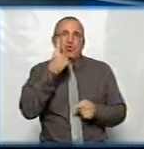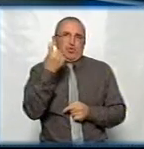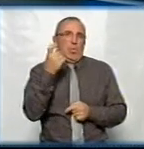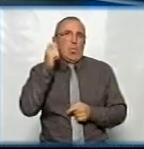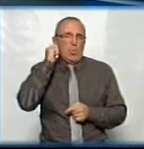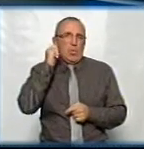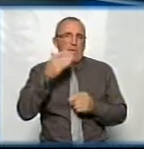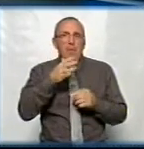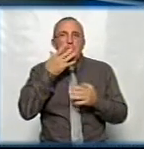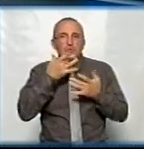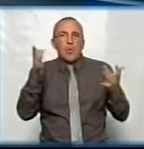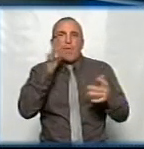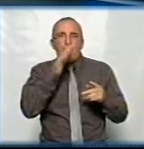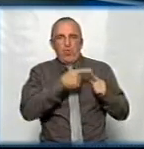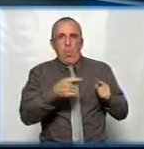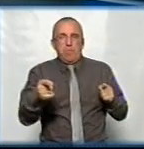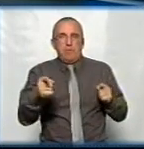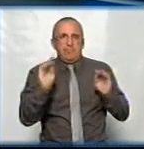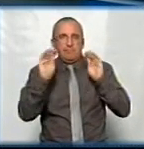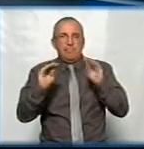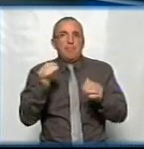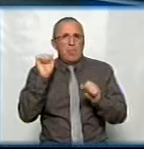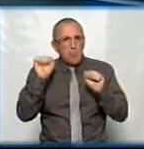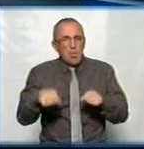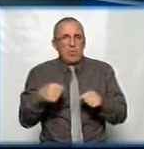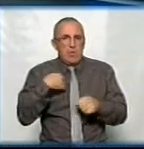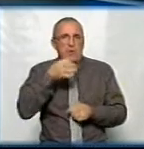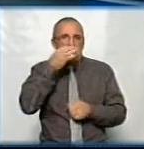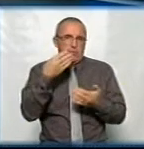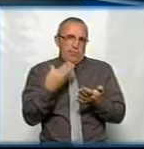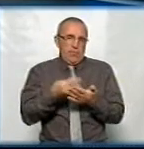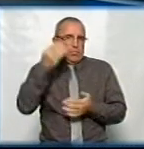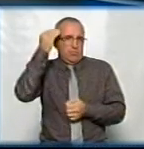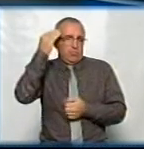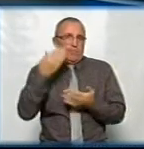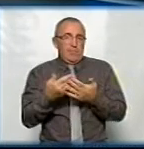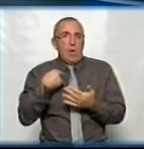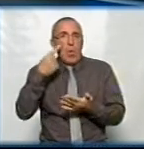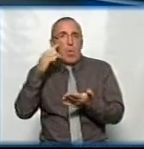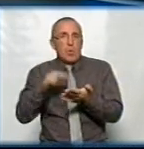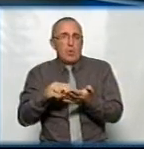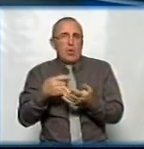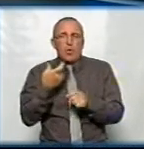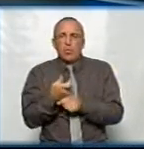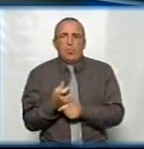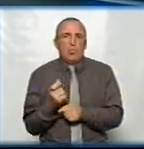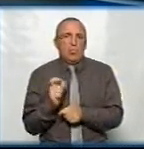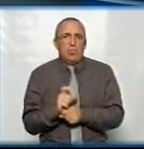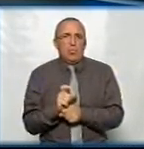принаймні, періоду радянської доби? Якщо можна, я скажу свою точку зору. Я оцінюю їх дуже